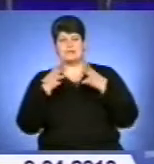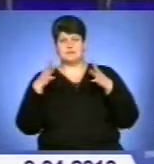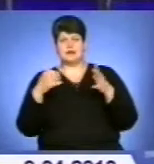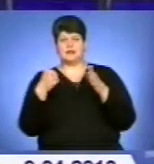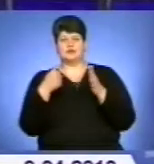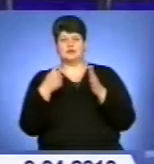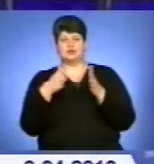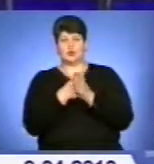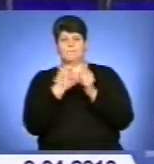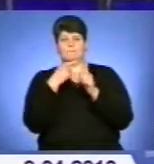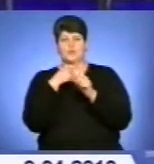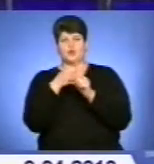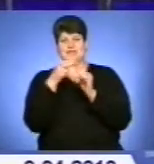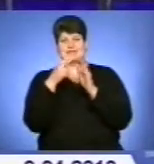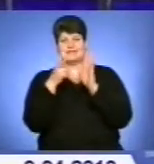до плюс 17.